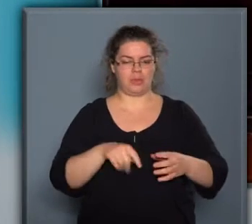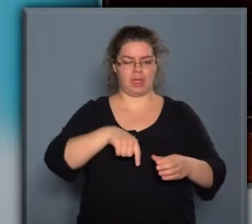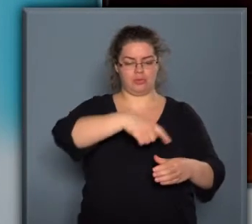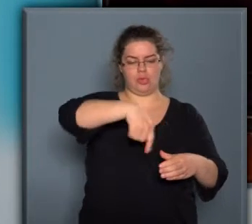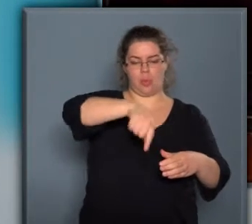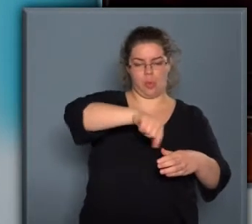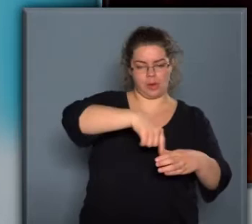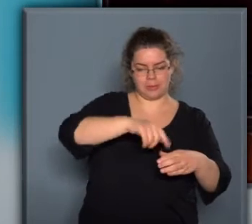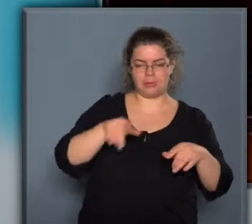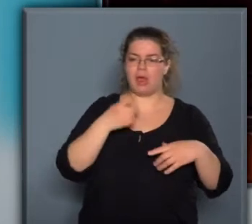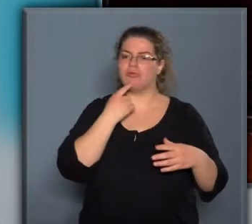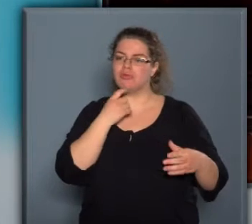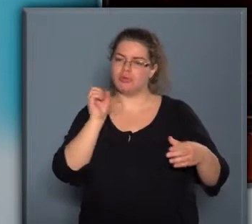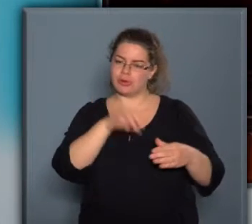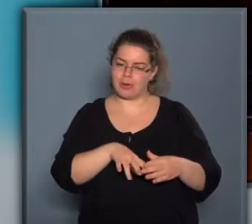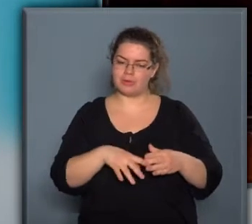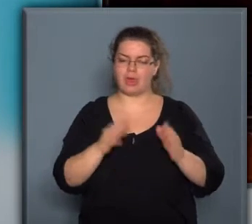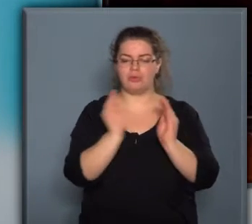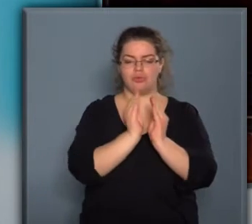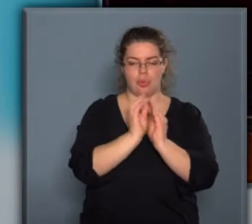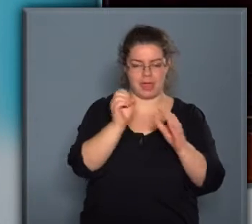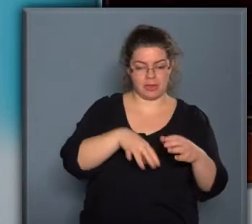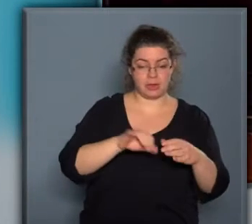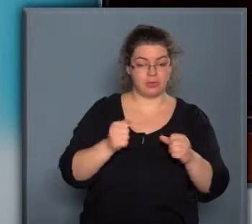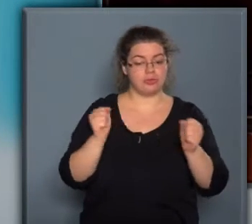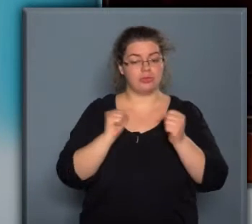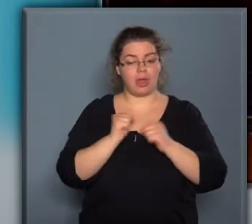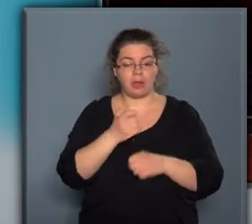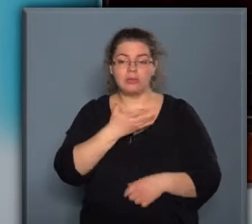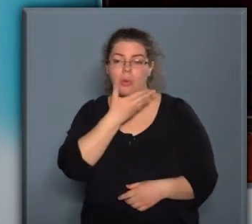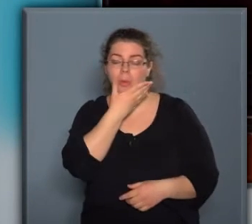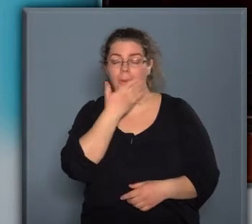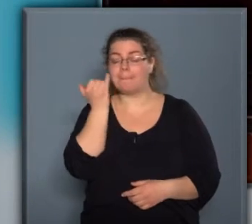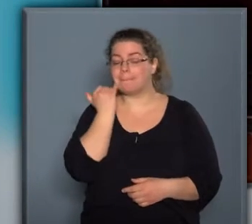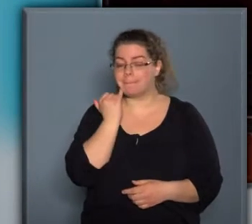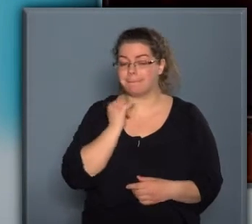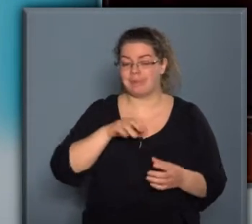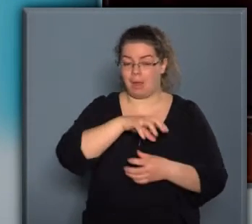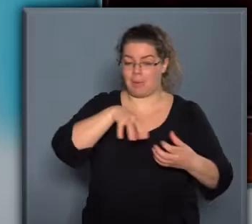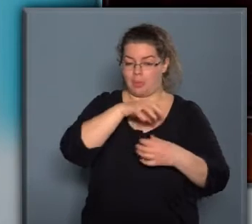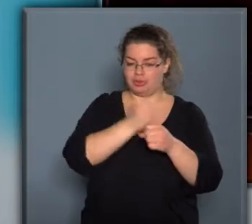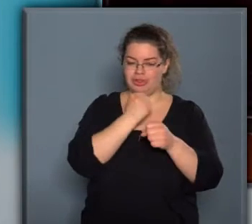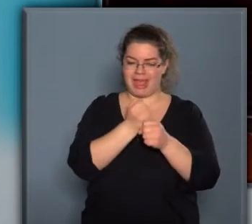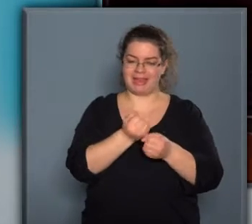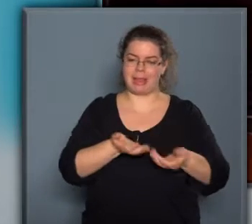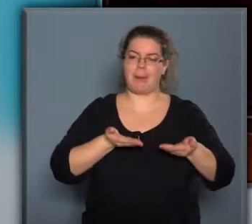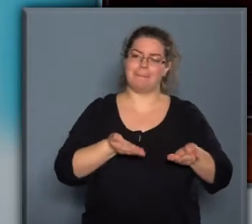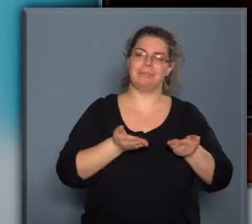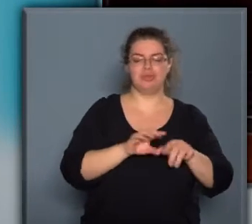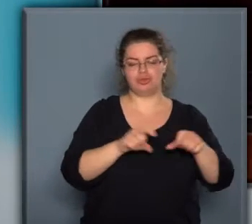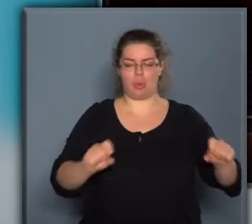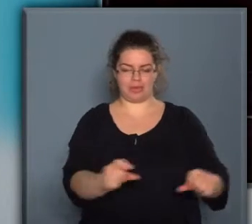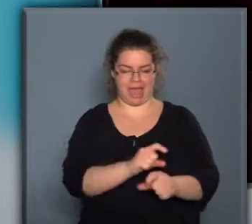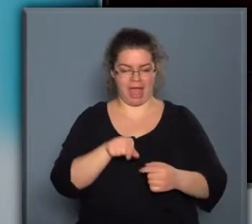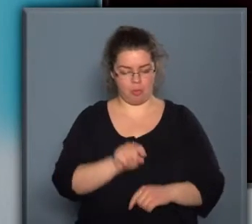Turmix gépbe, raktam hozzá cukrot, egy kis tojást, és nagyon finom habokat készítettem a piskótákhoz, és ennyiben én is